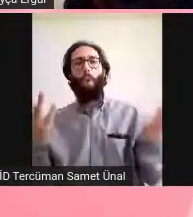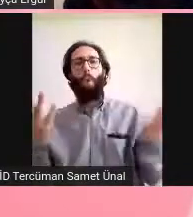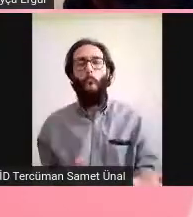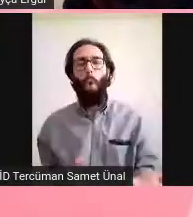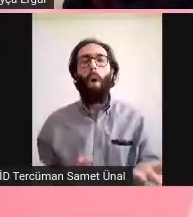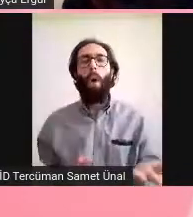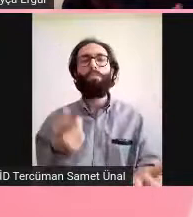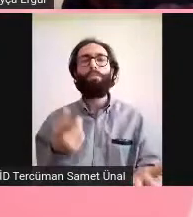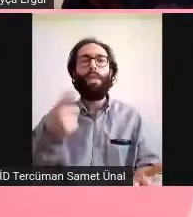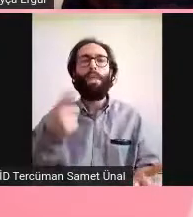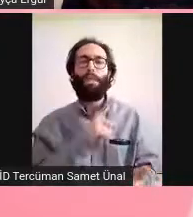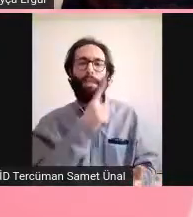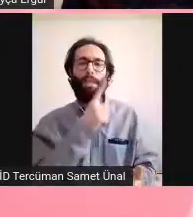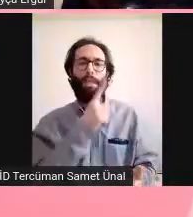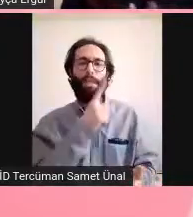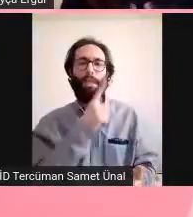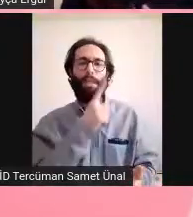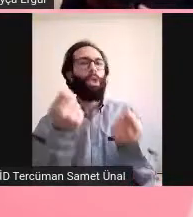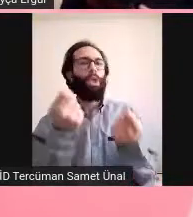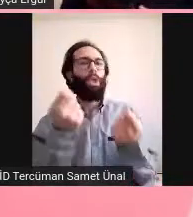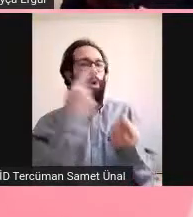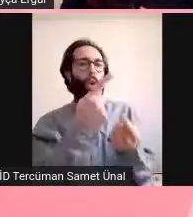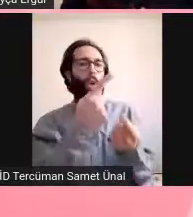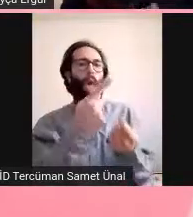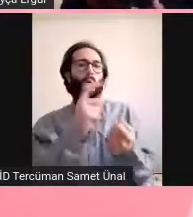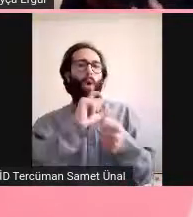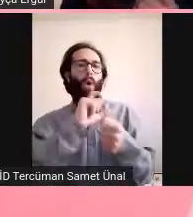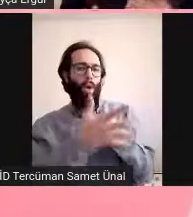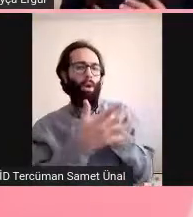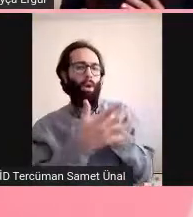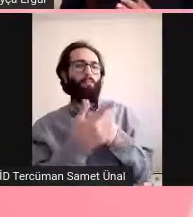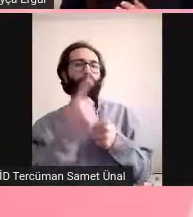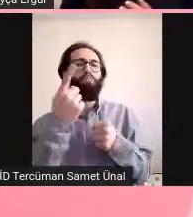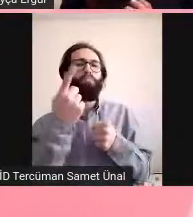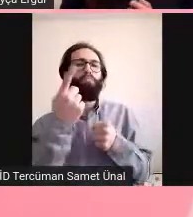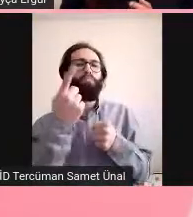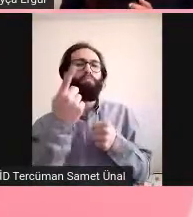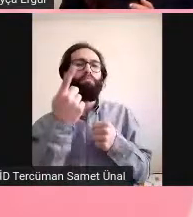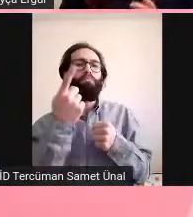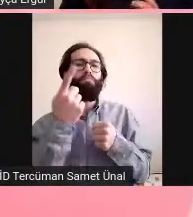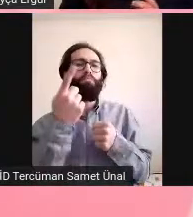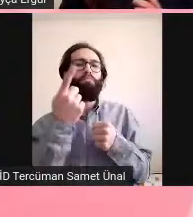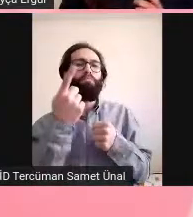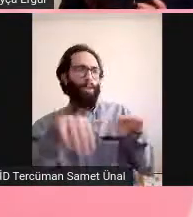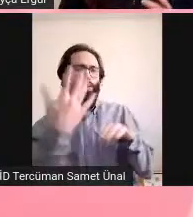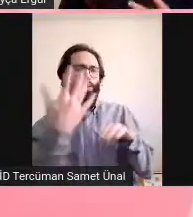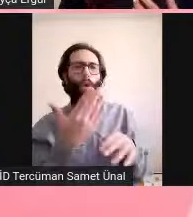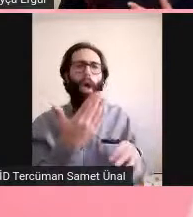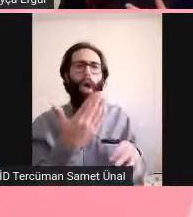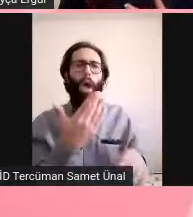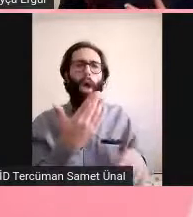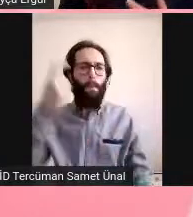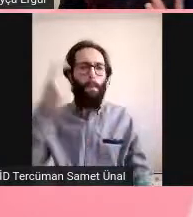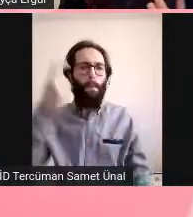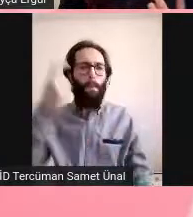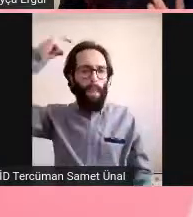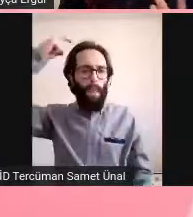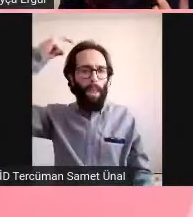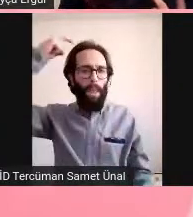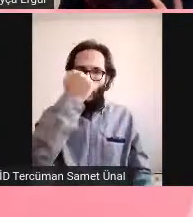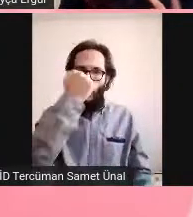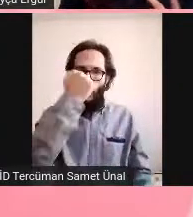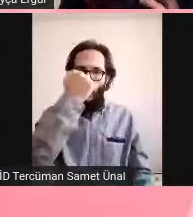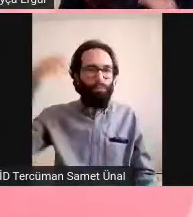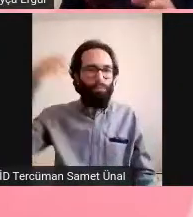beyin kanaması diye söylenen bir baya korkunç görülü duyuluyor ama bunlar geçici olabiliyor.